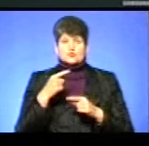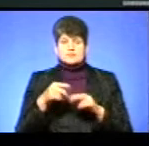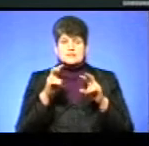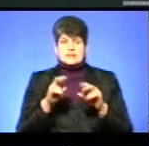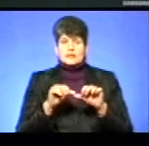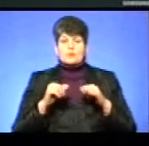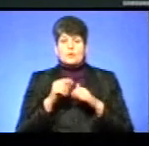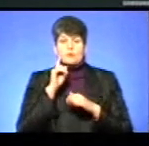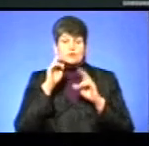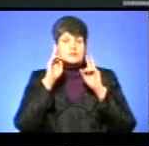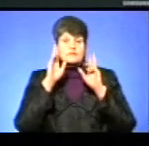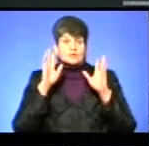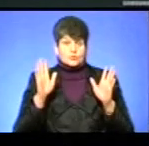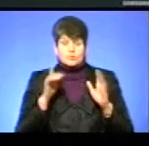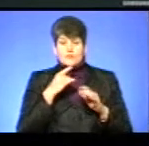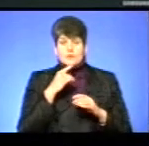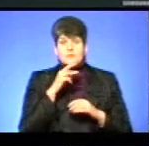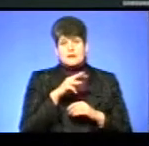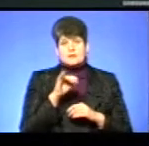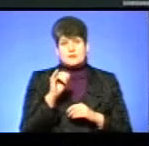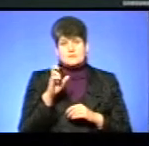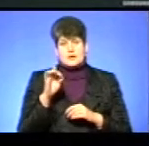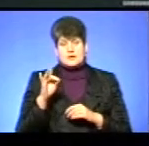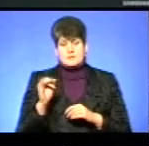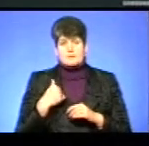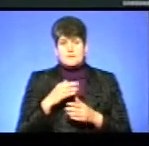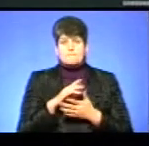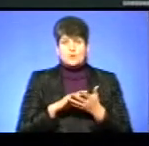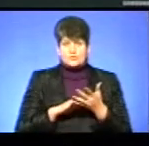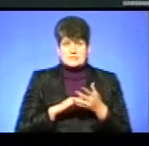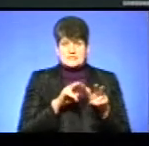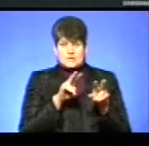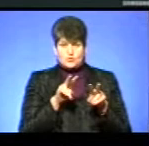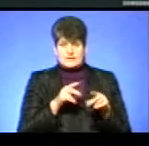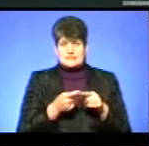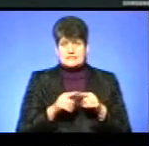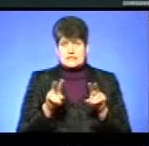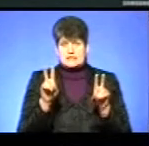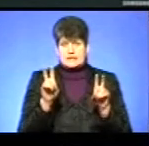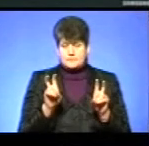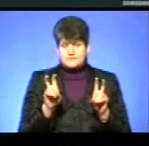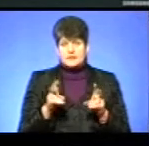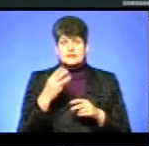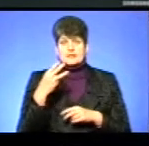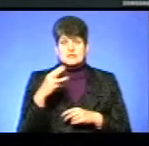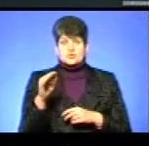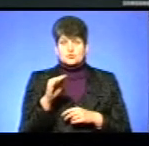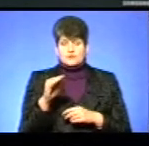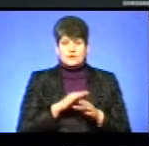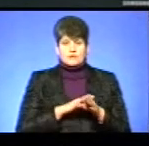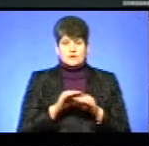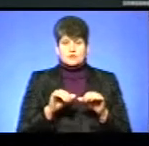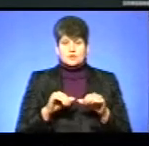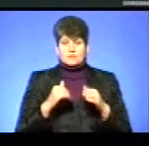комісії, поки невідомо, каже Михайло Ібрагімов. Ми продовжимо слідкувати за цією темою. Зазначу, 30 жовтня виконком